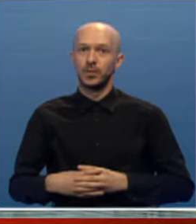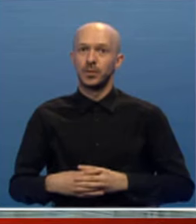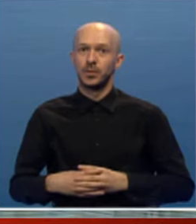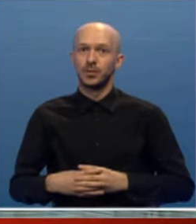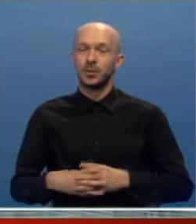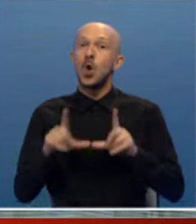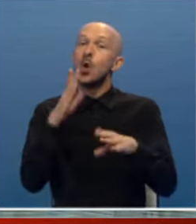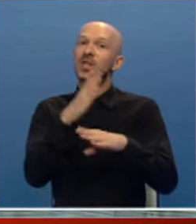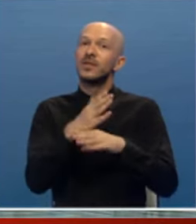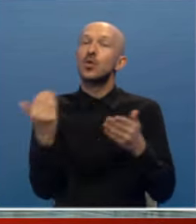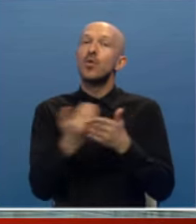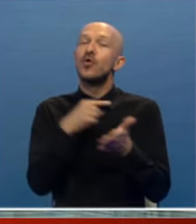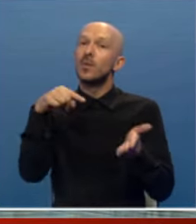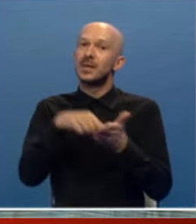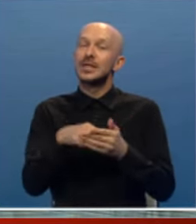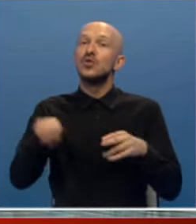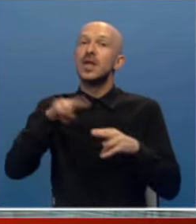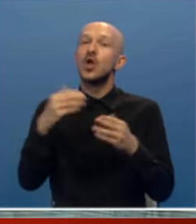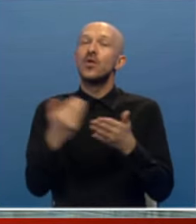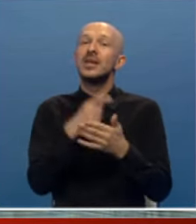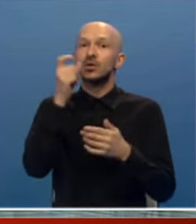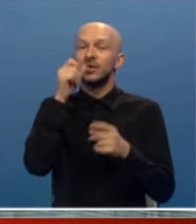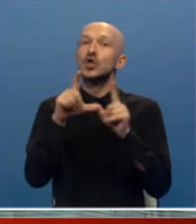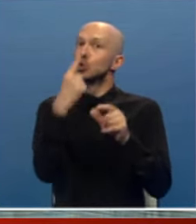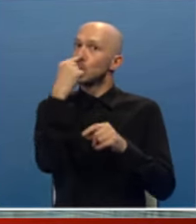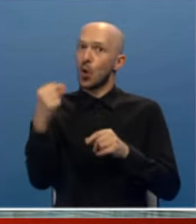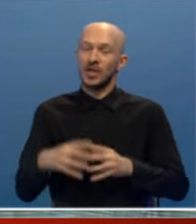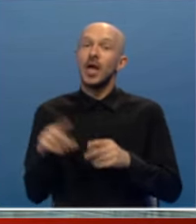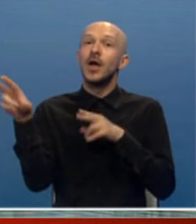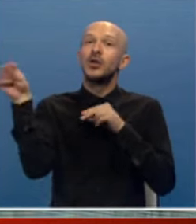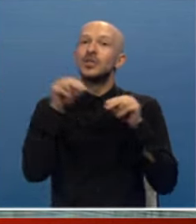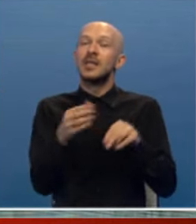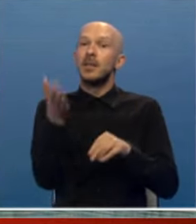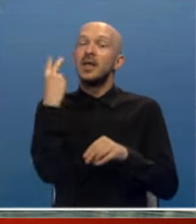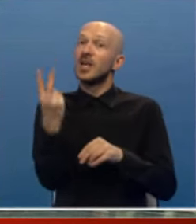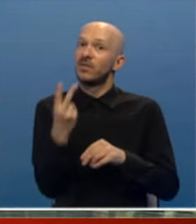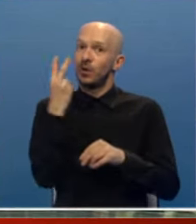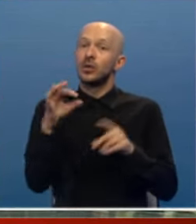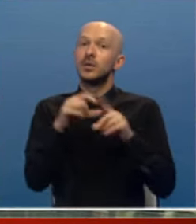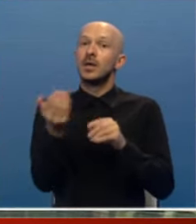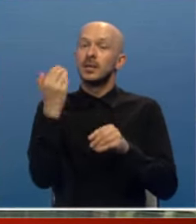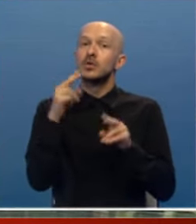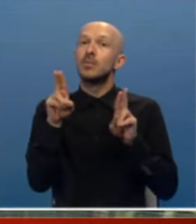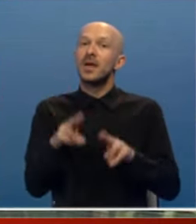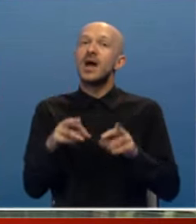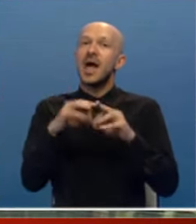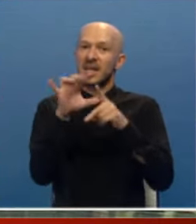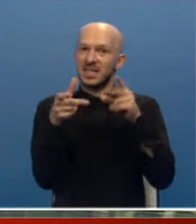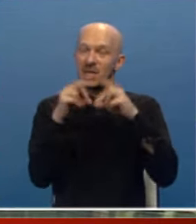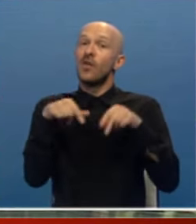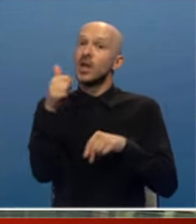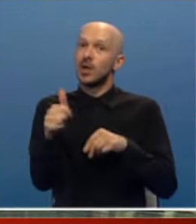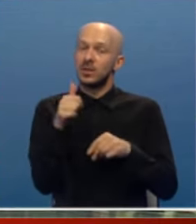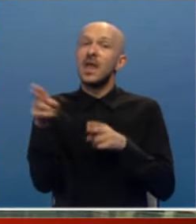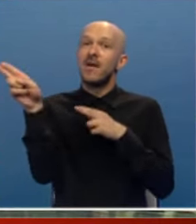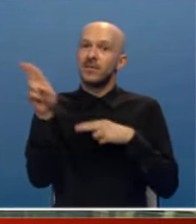U Dervenskom novom naselju najnoviji stanovnici su rode. Doselile su se prije dvije godine i od tada su prava atrakcija. Ove